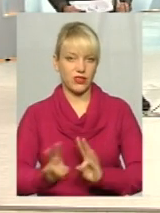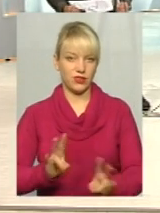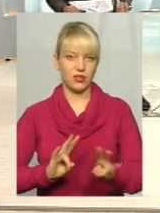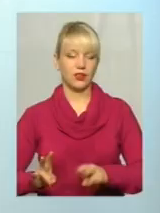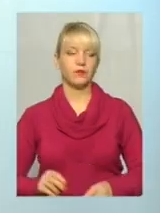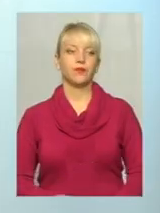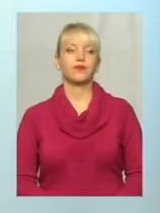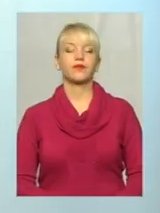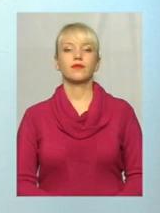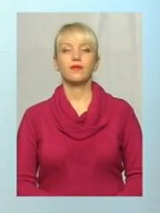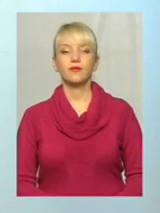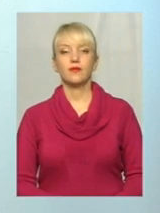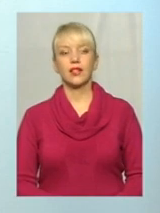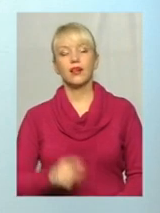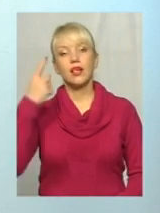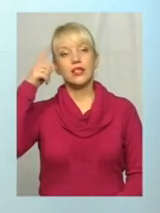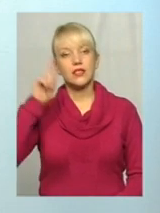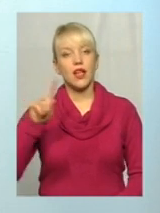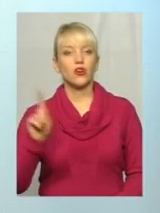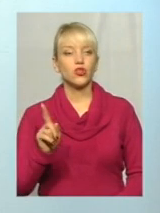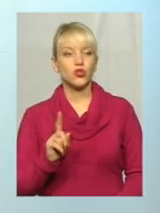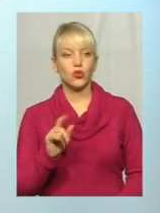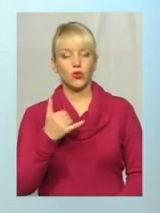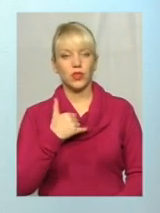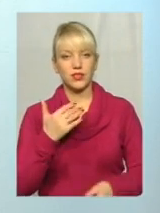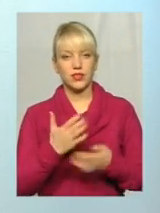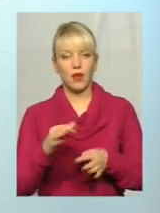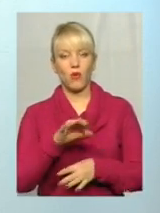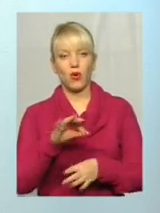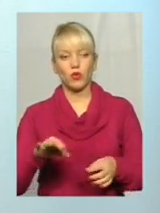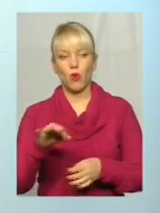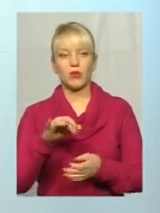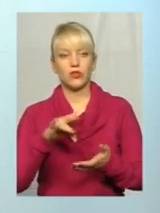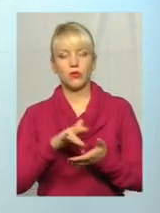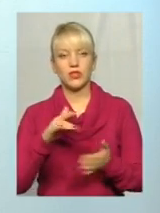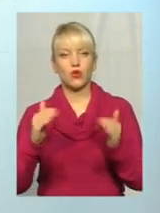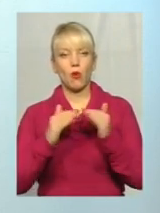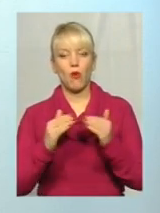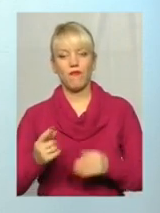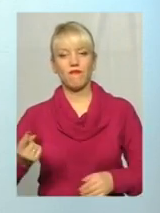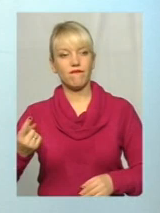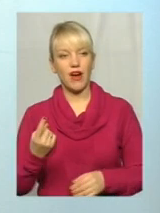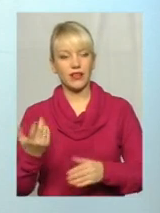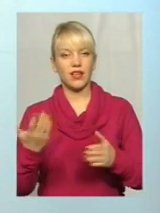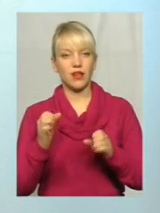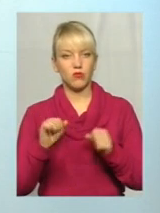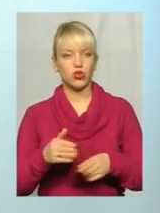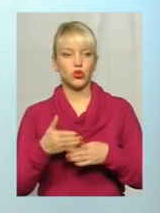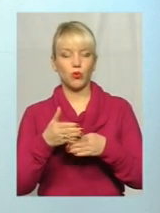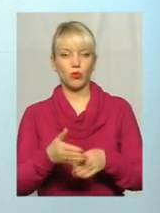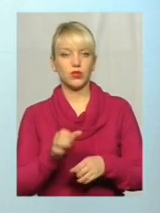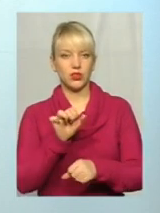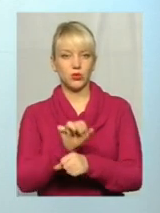Пане Володимире, знаю, що в нас є проєкт в обласному центрі Домова варта, яка в принципі може допомогти